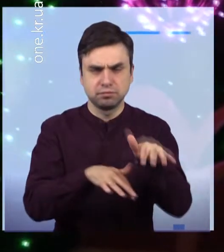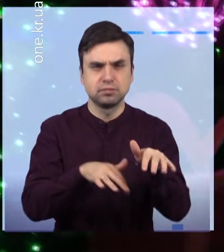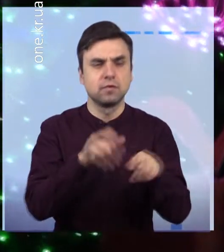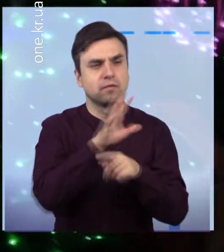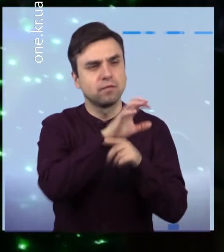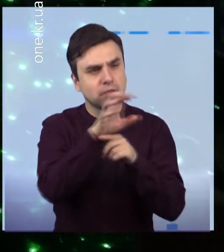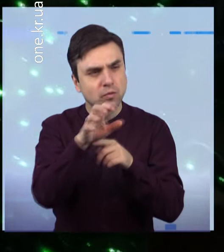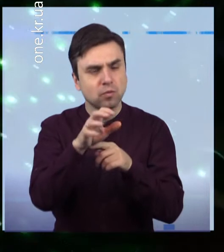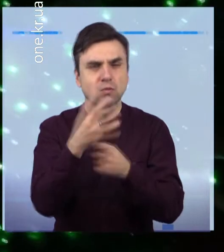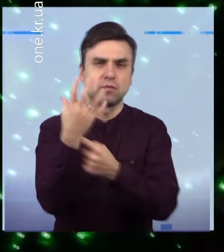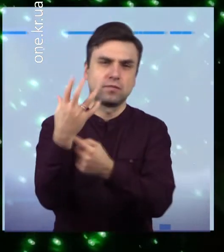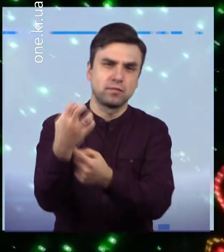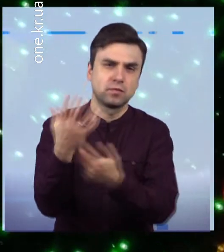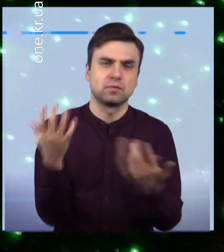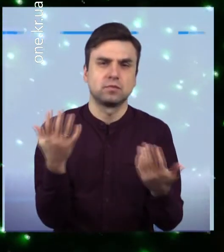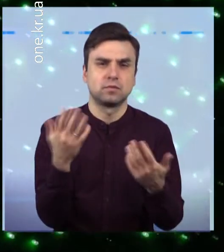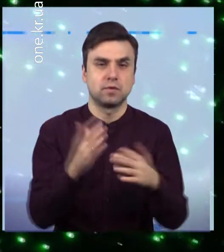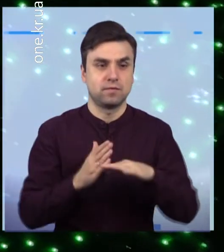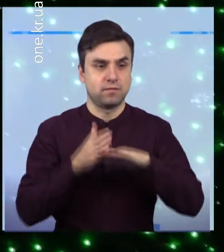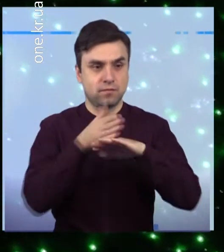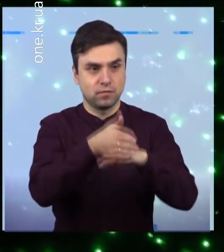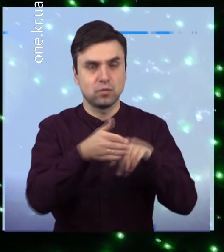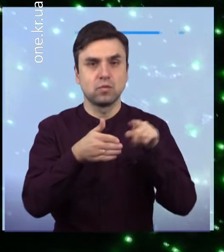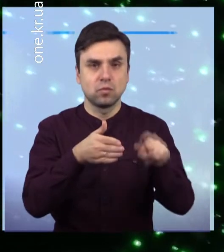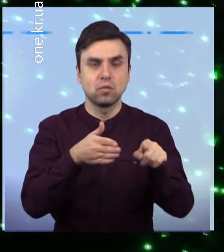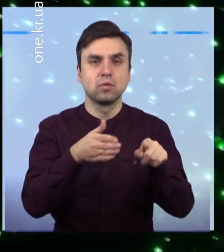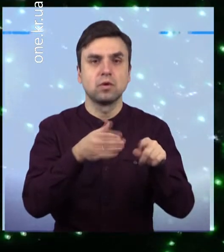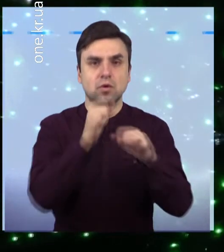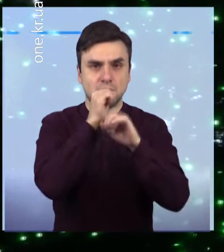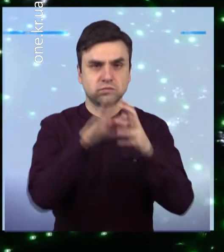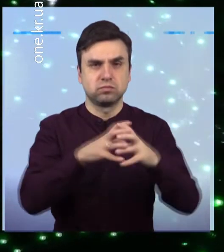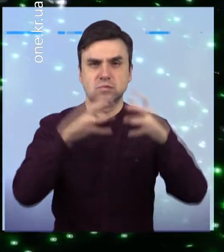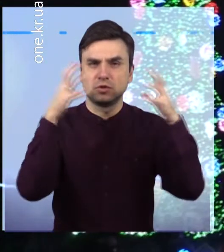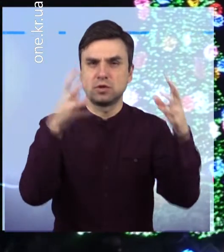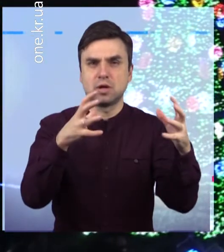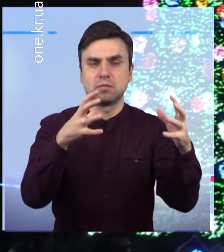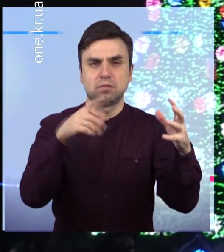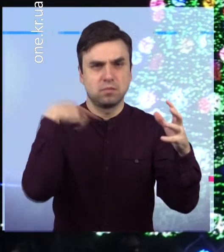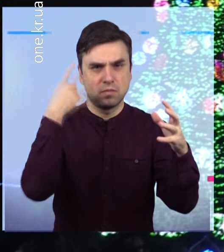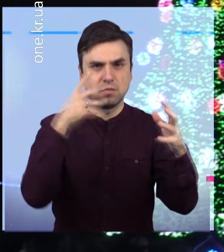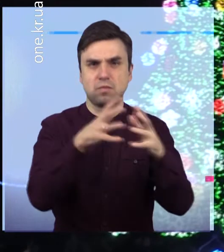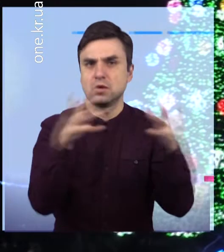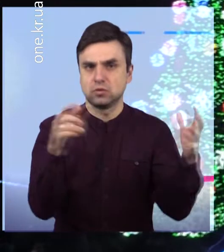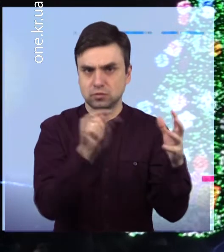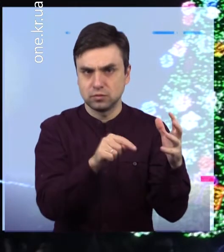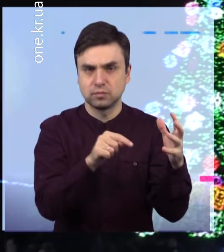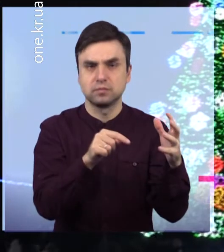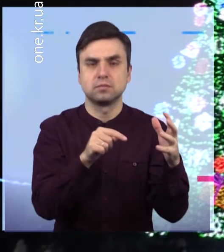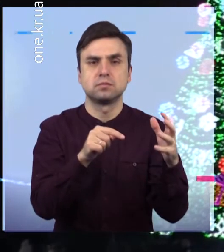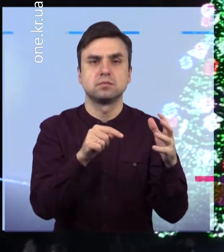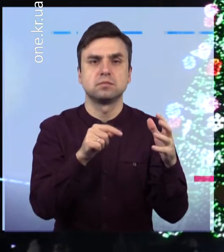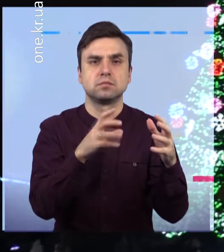локації прикрашає кулі рекордсменка Над головами містян розтягнулося імпровізоване зоряне небо А